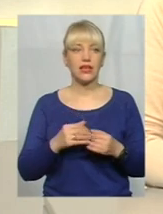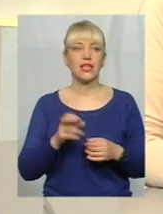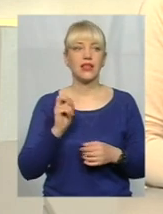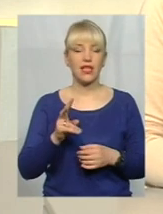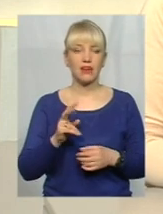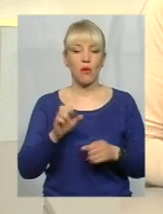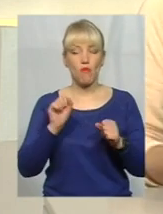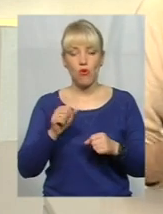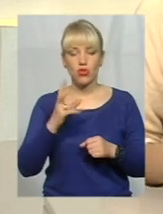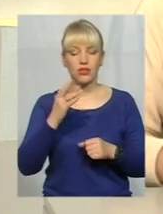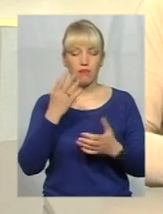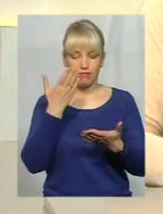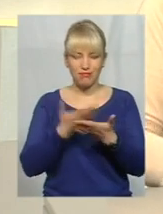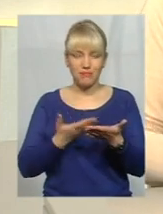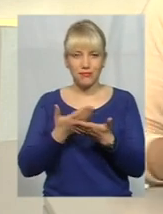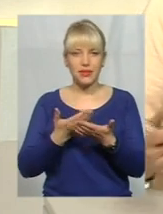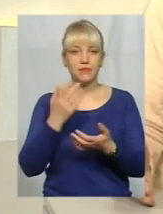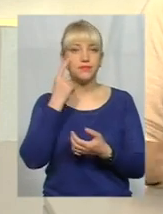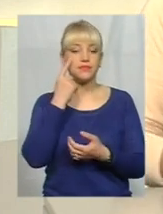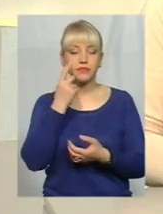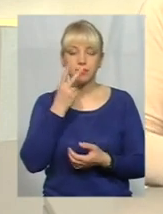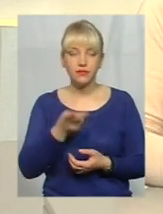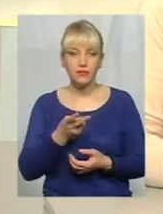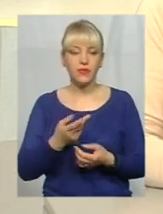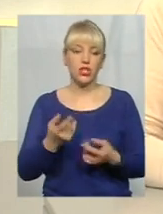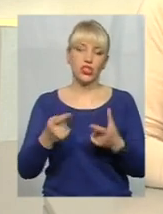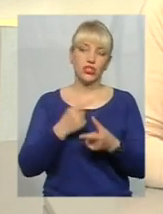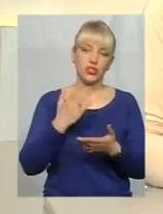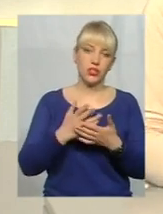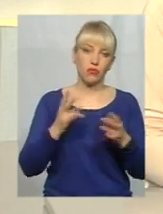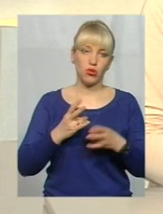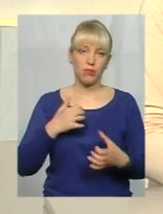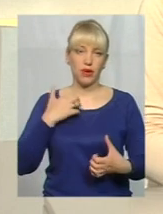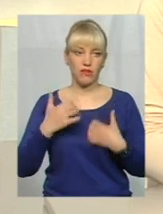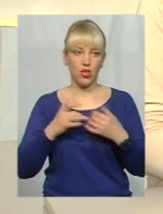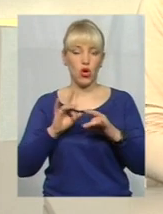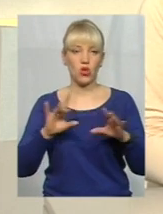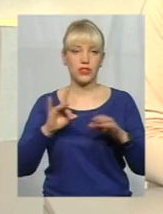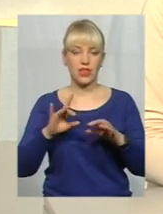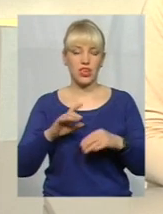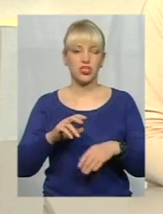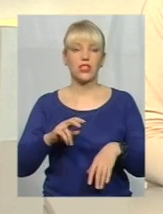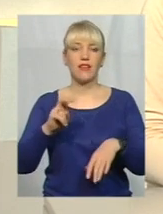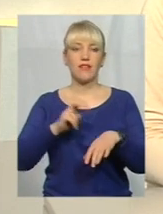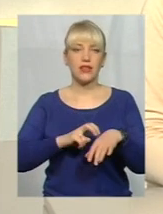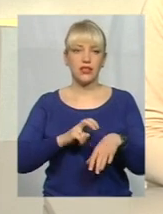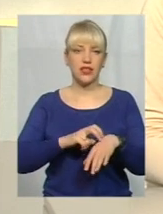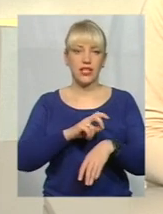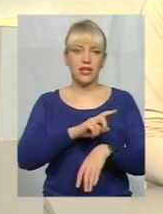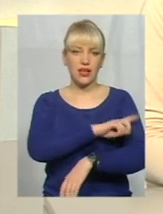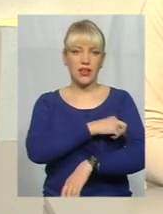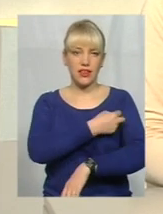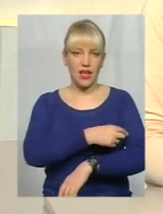можна взагалі визначити, чи є потреба хвилюватись, про це розкажуть ветеринар, начальник міської лікарні